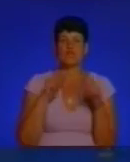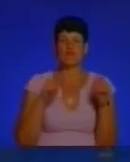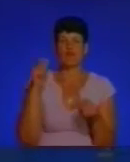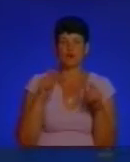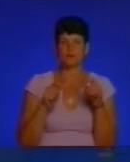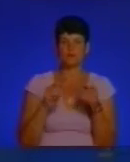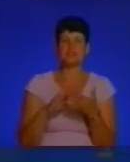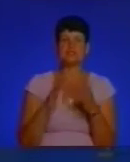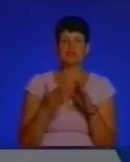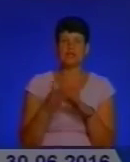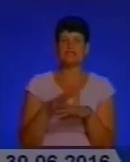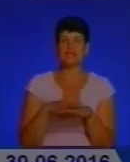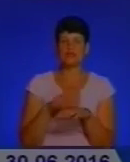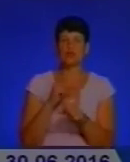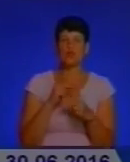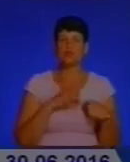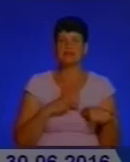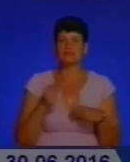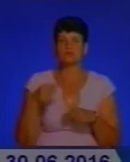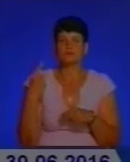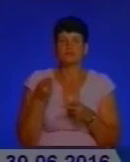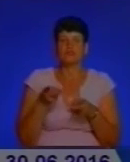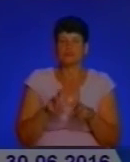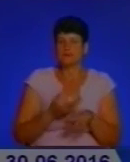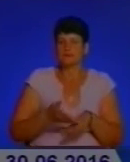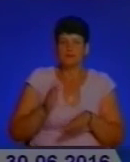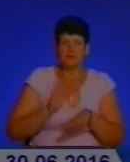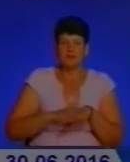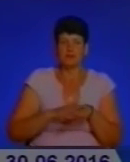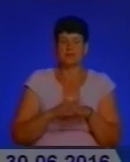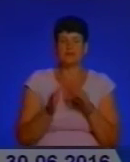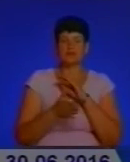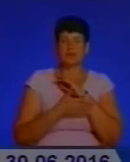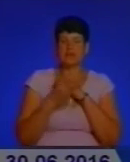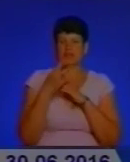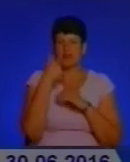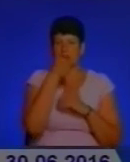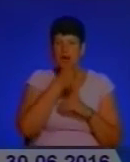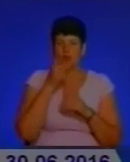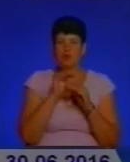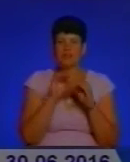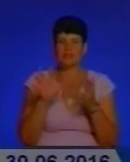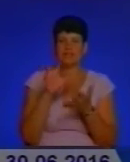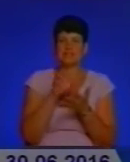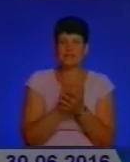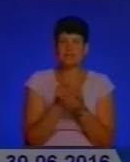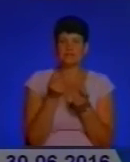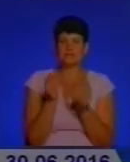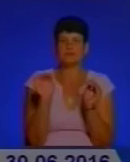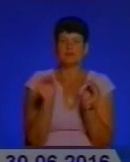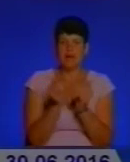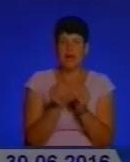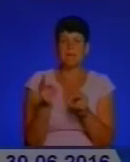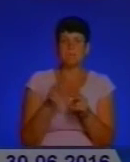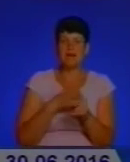ринку праці Тернопільщини залишається напруженою. Лише за останні два роки рівень зайнятості населення суттєво зменшився, аби зробіття сягнуло